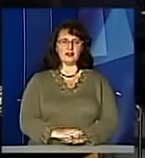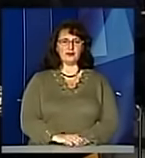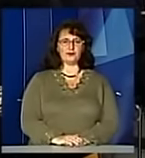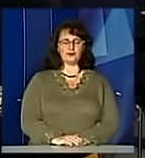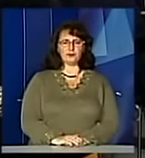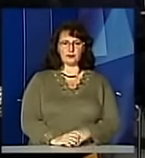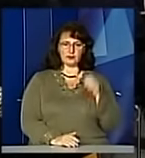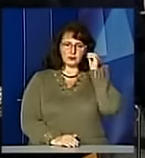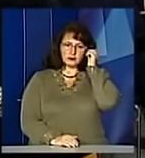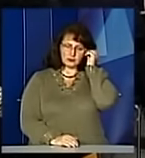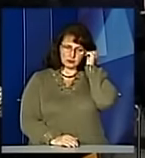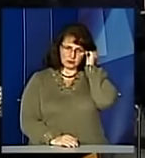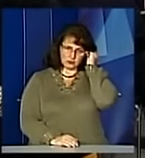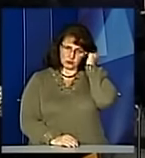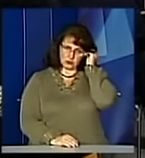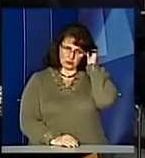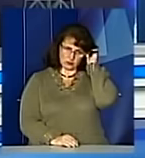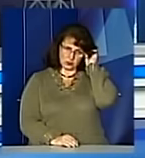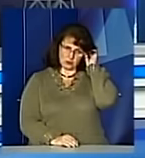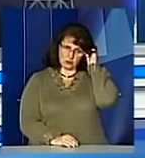Оксана Шеверюк, Тарас Фомін, Новини.